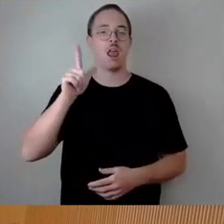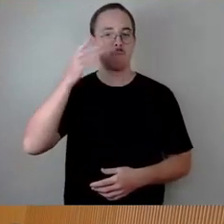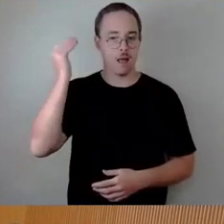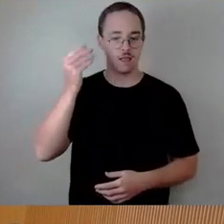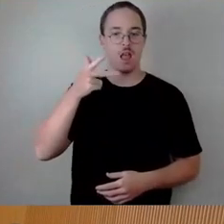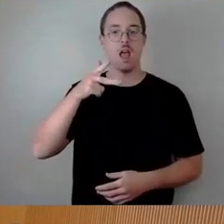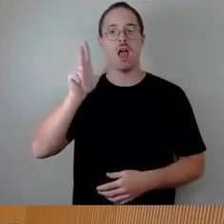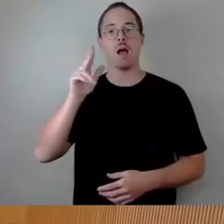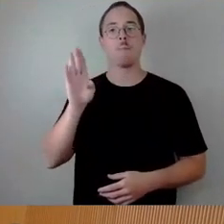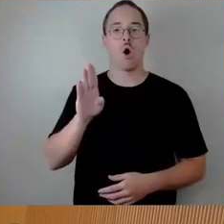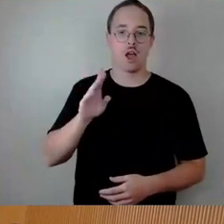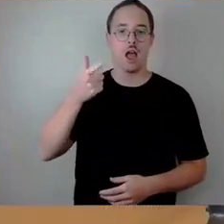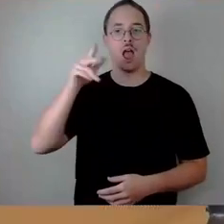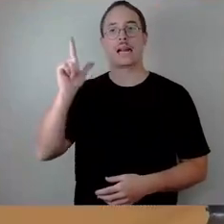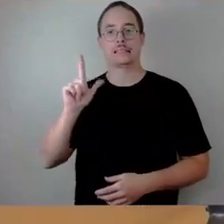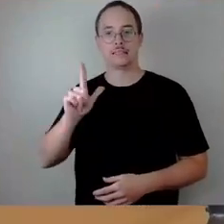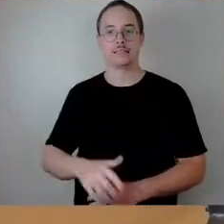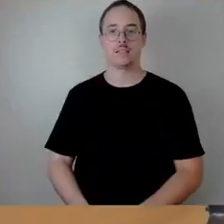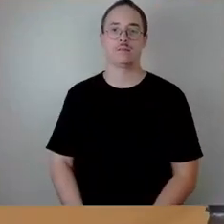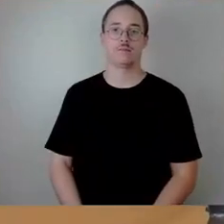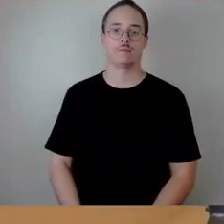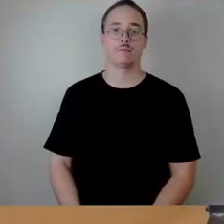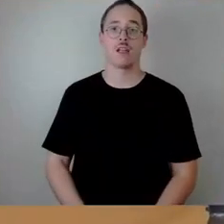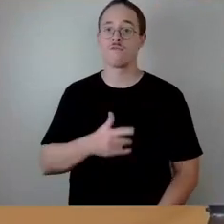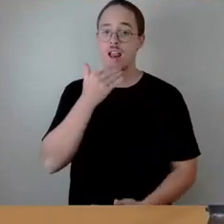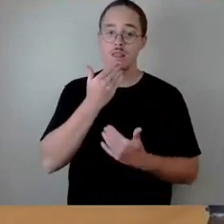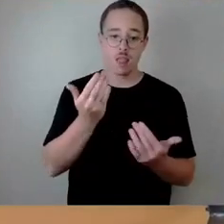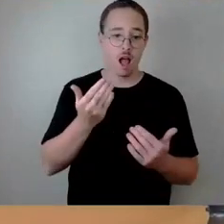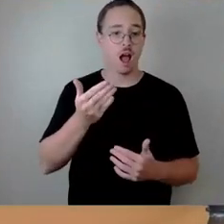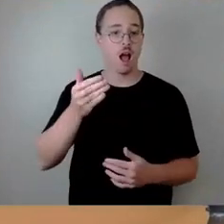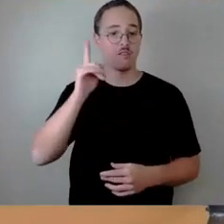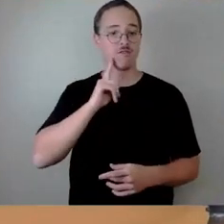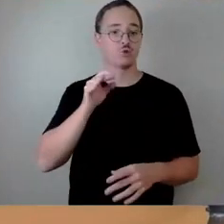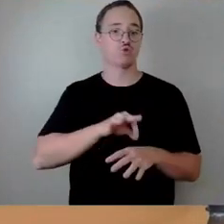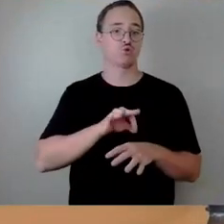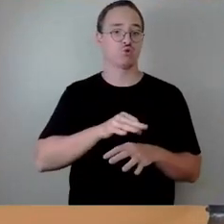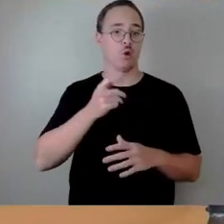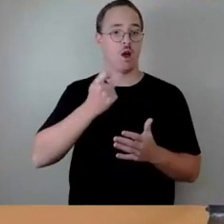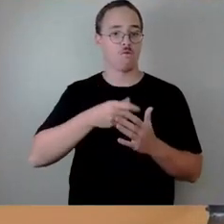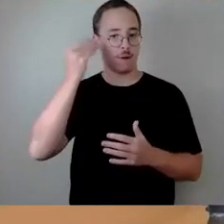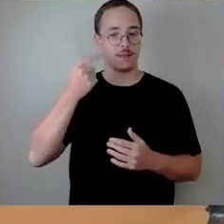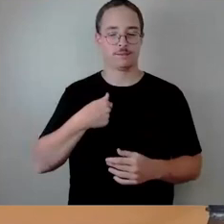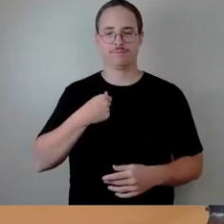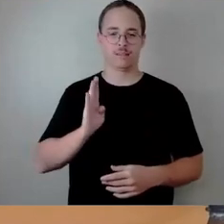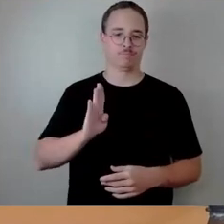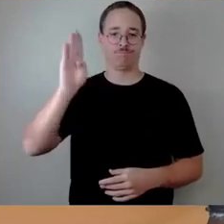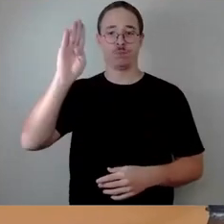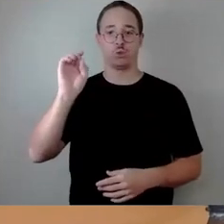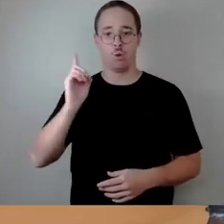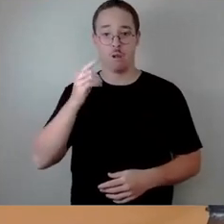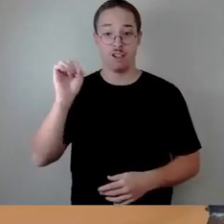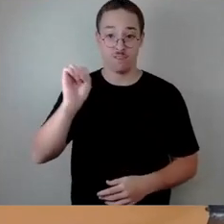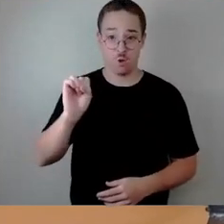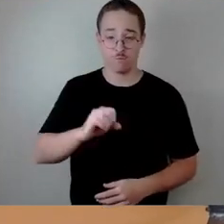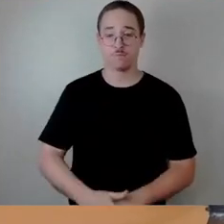Ja, vielen Dank nochmal für die Erklärung, Frau Dr. Kaufmann. Was mich jetzt gerade nochmal zu der Wortmeldung bewogen hat, ja auch in